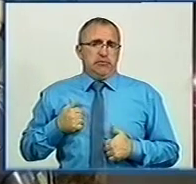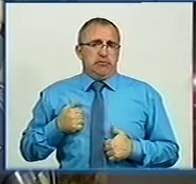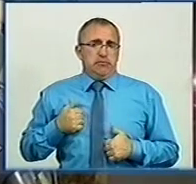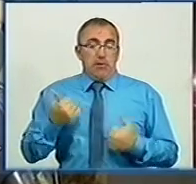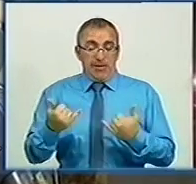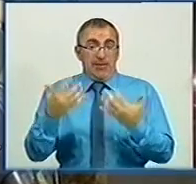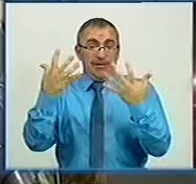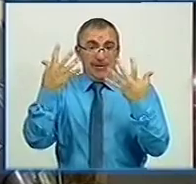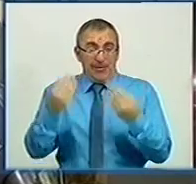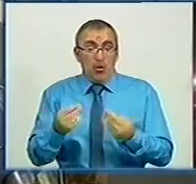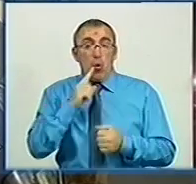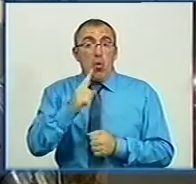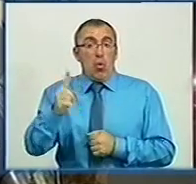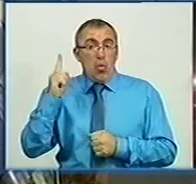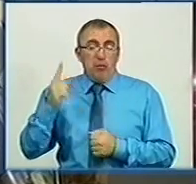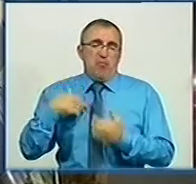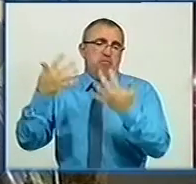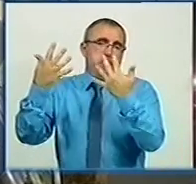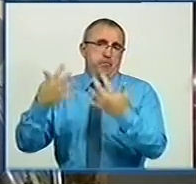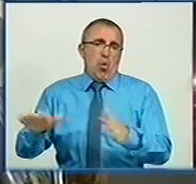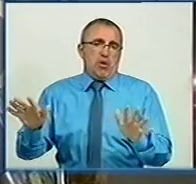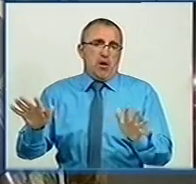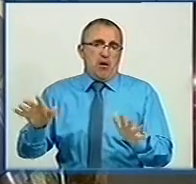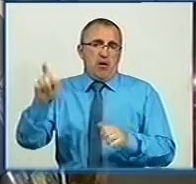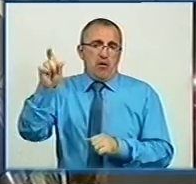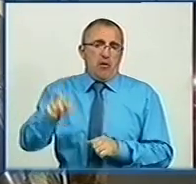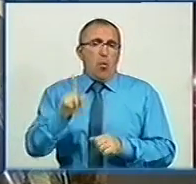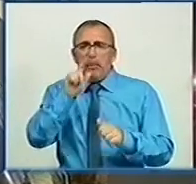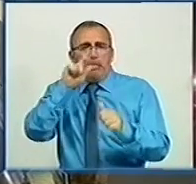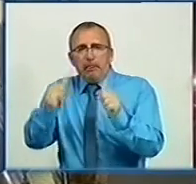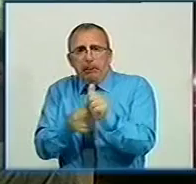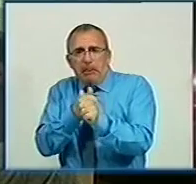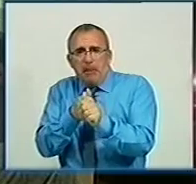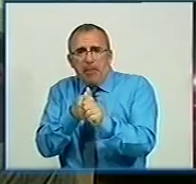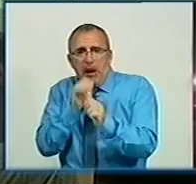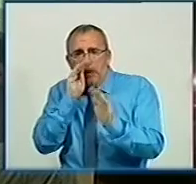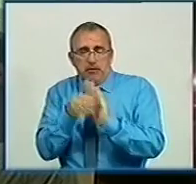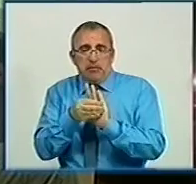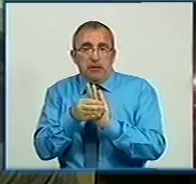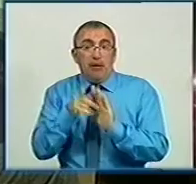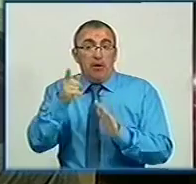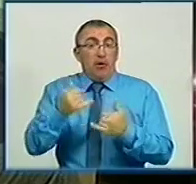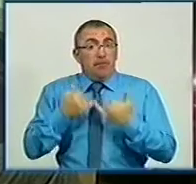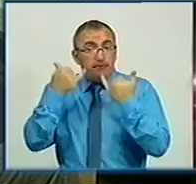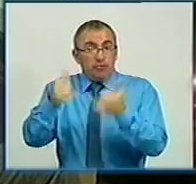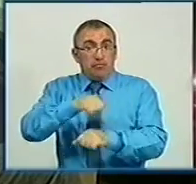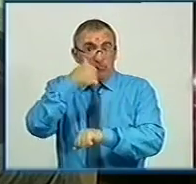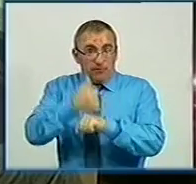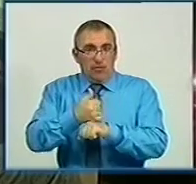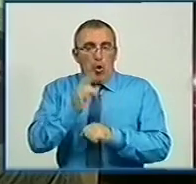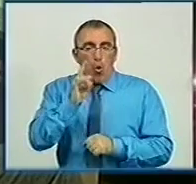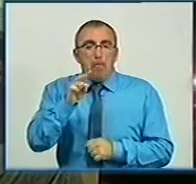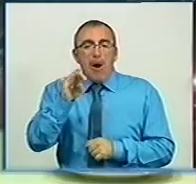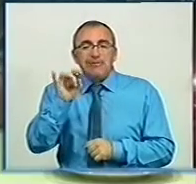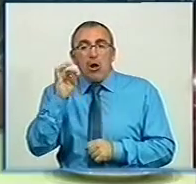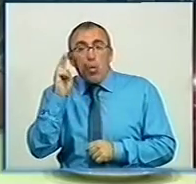В цей день, років тому ми його втратили. І він не прятався за нашими спинами. Вшанувати свого командира Романа Майстерюка